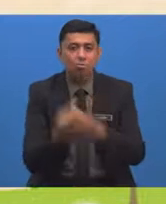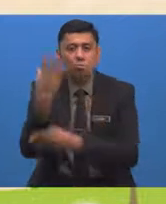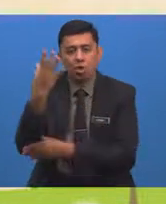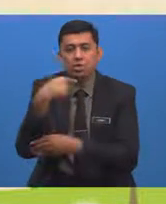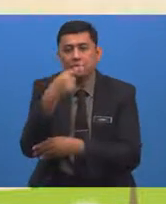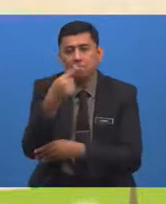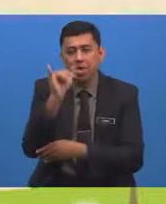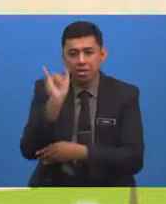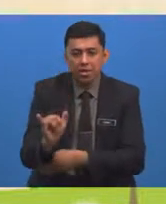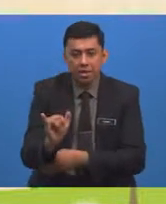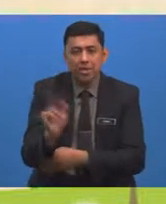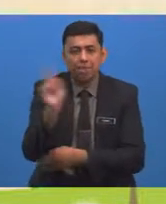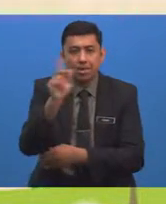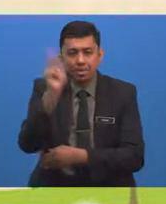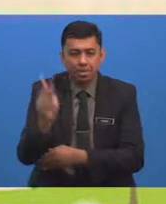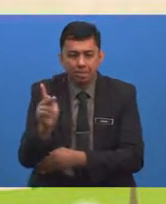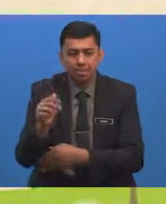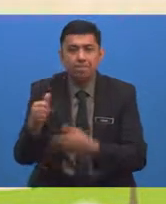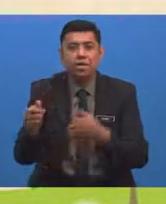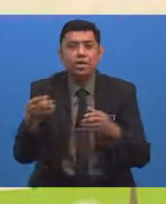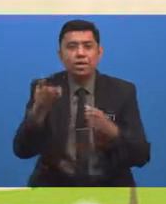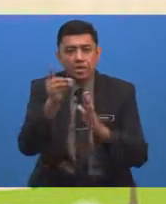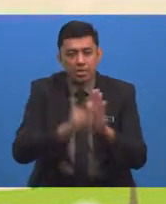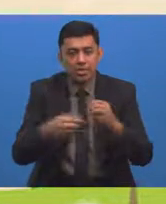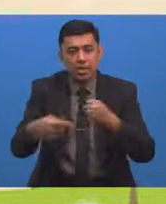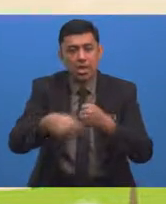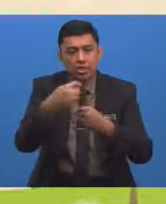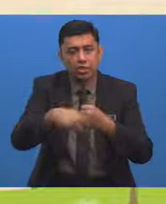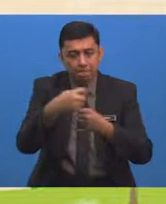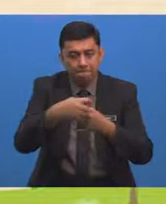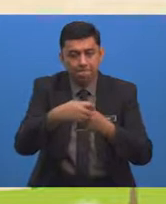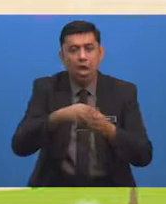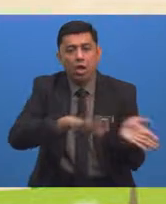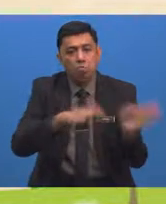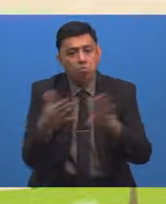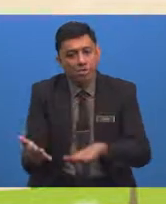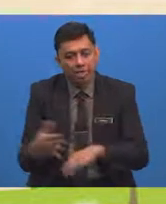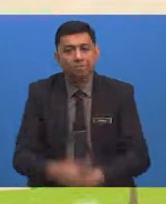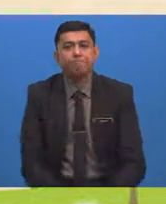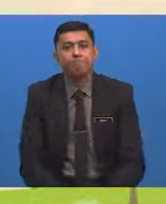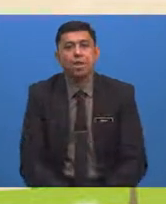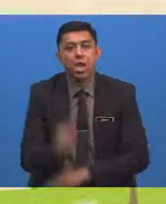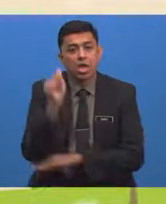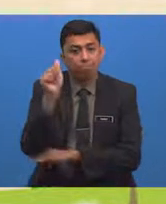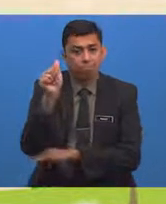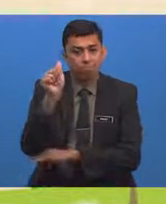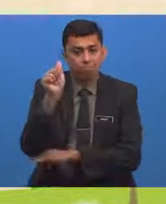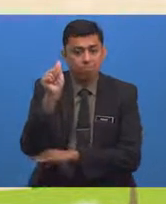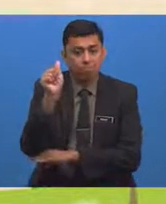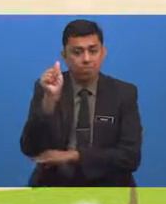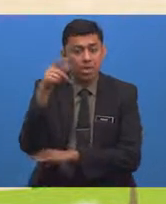Tersebut Yang manakah Diancam Kepupusan A